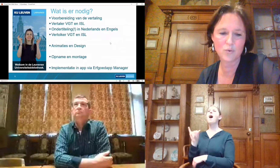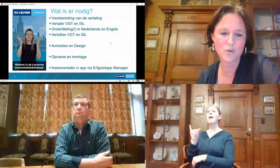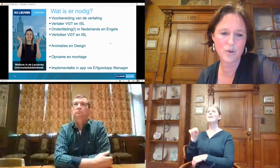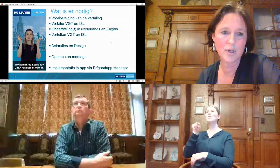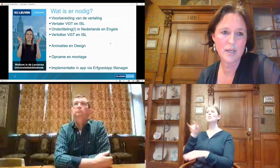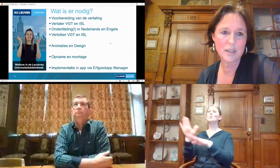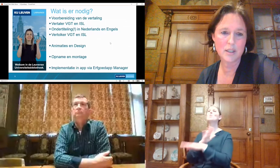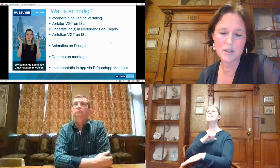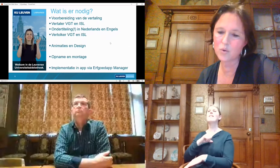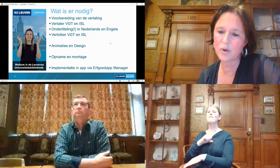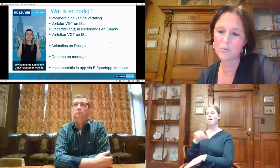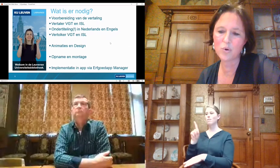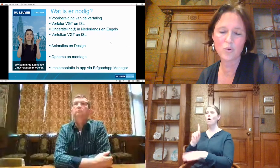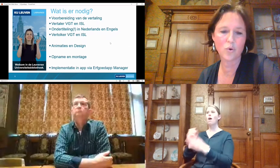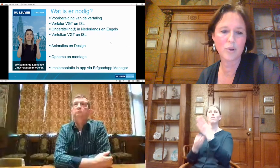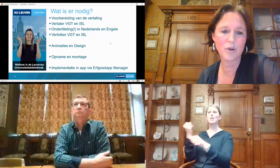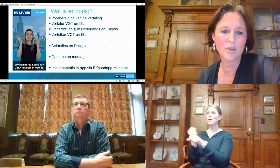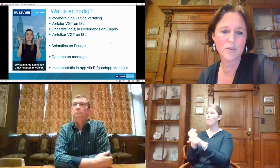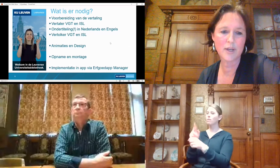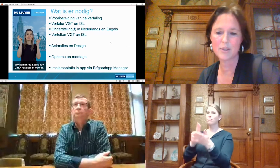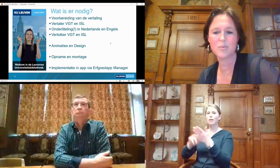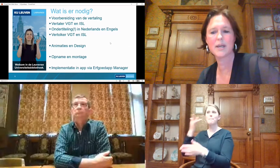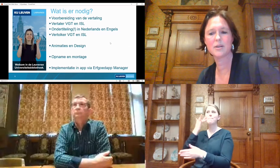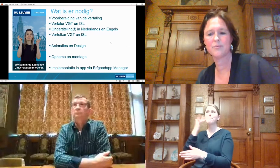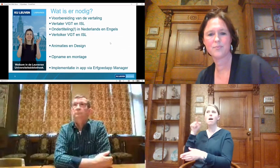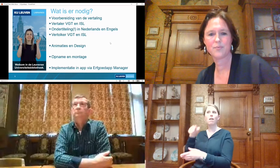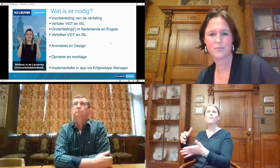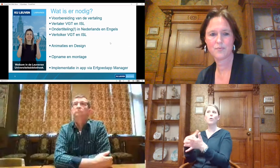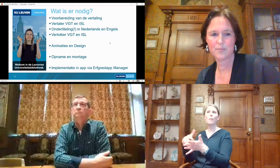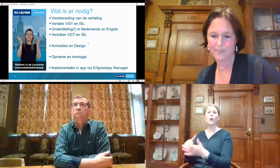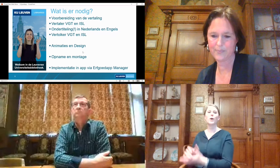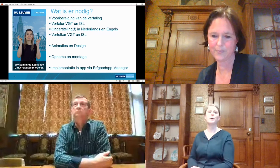geüpdate. Dus het is niet zo heel moeilijk om daarmee te werken.